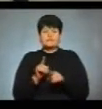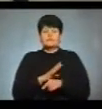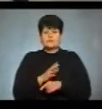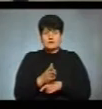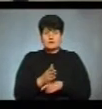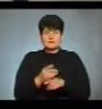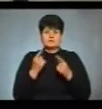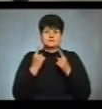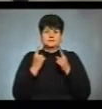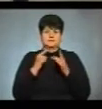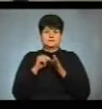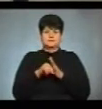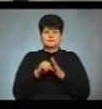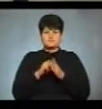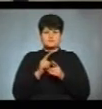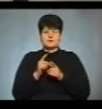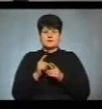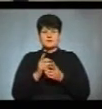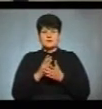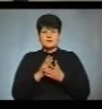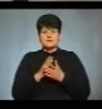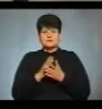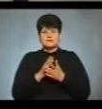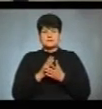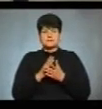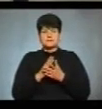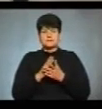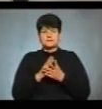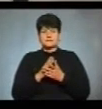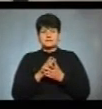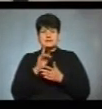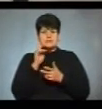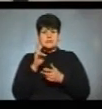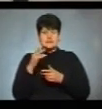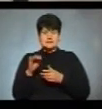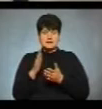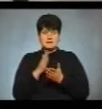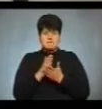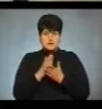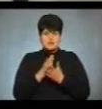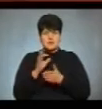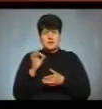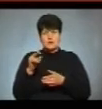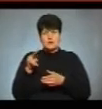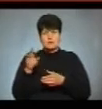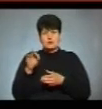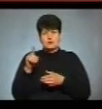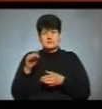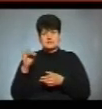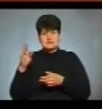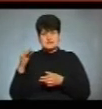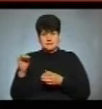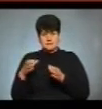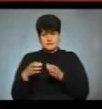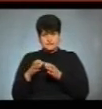Значним чином прогнозована річ, що Зеленський має опозиційний електорат.